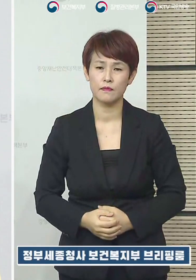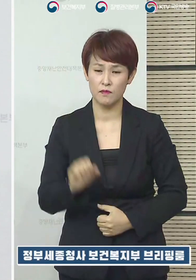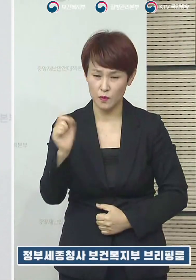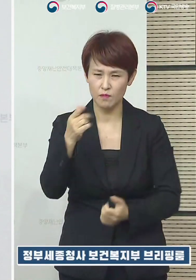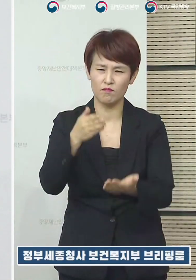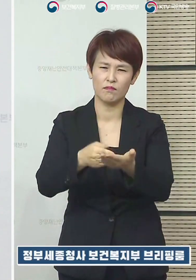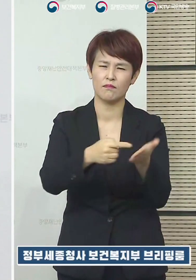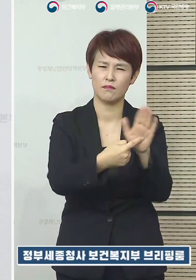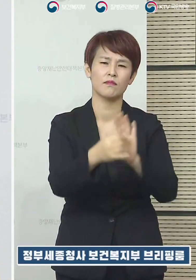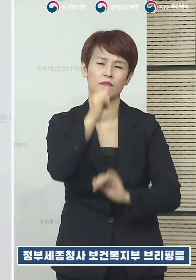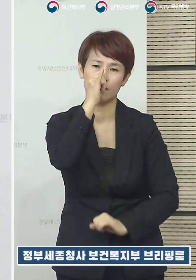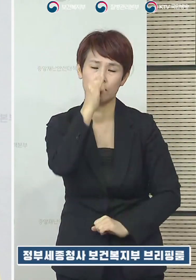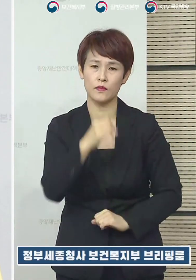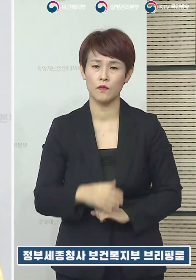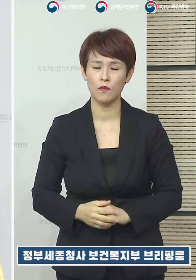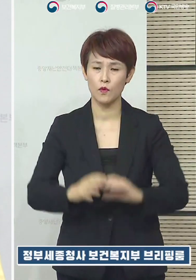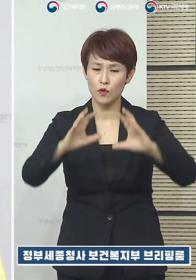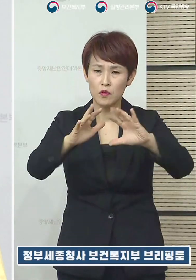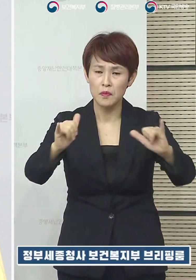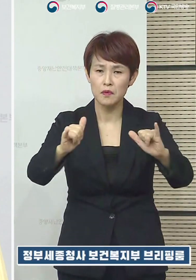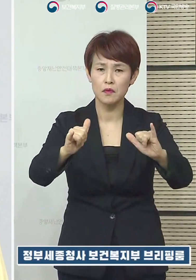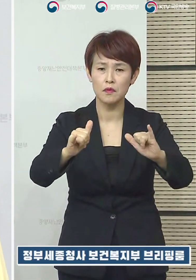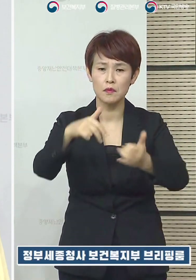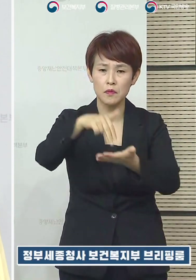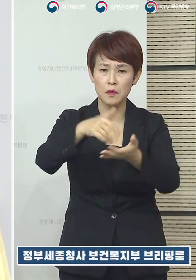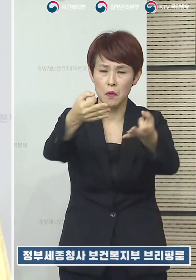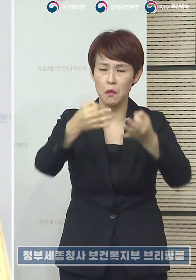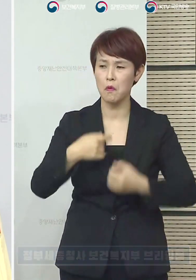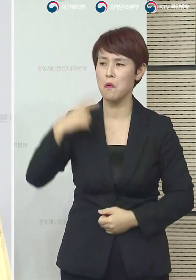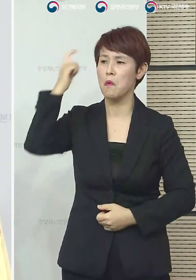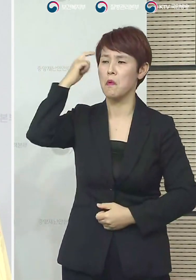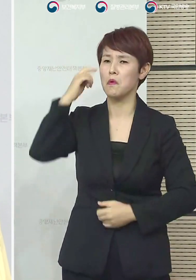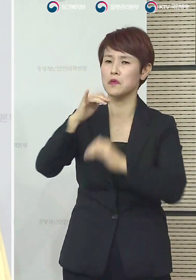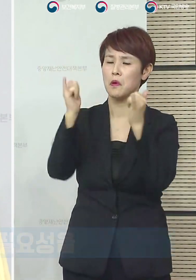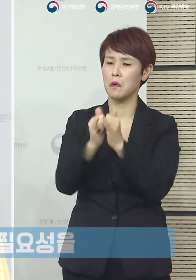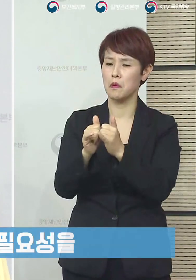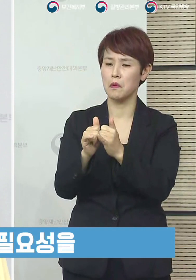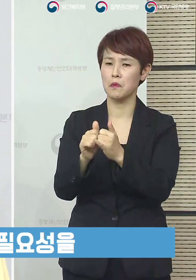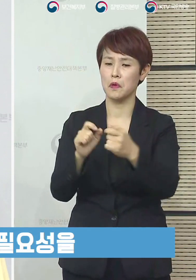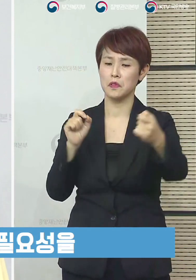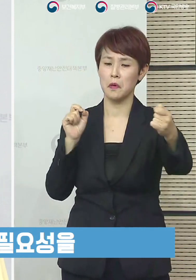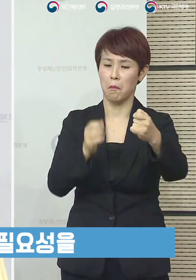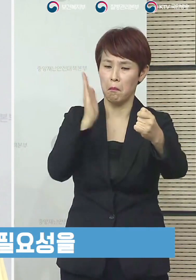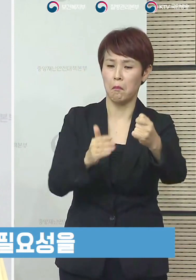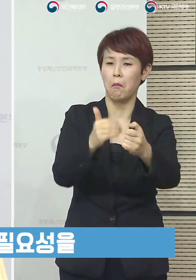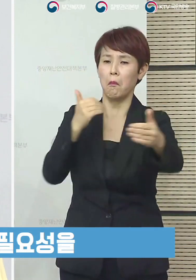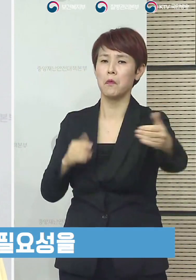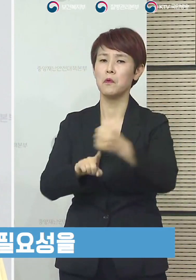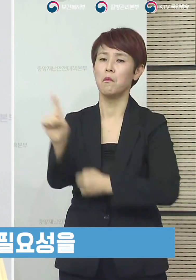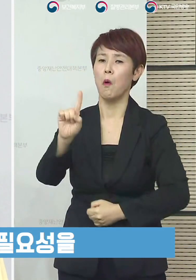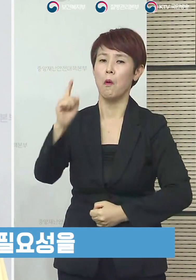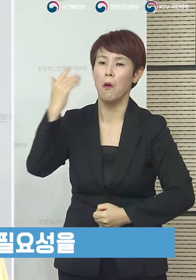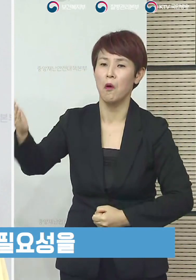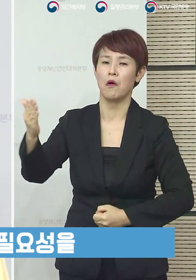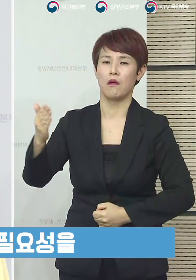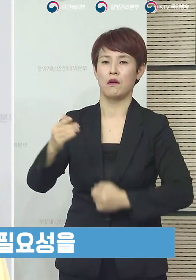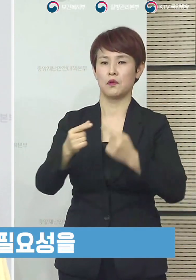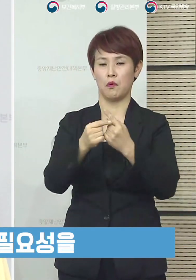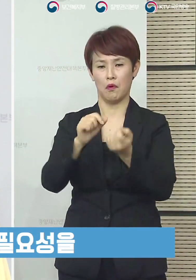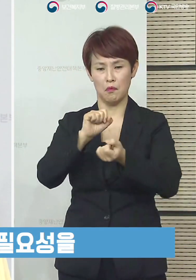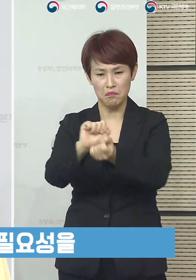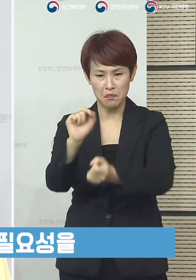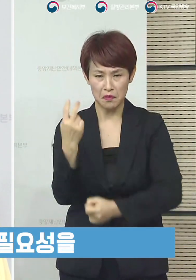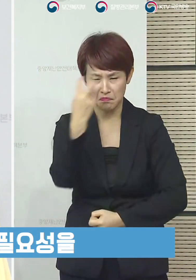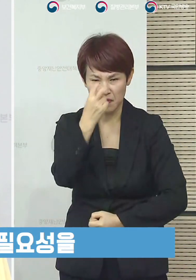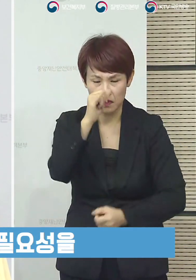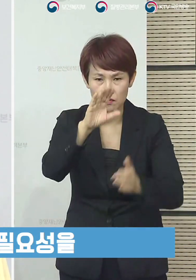국민들께서 왜 우리가 사회적 거리두기를 해야 되는 건지 그리고 이러한 역학조사가 일어나는 경우